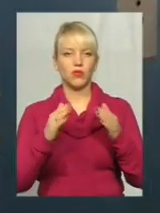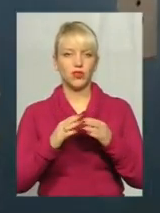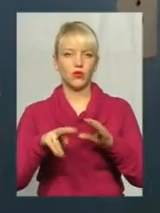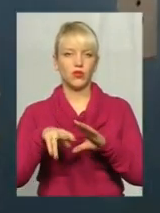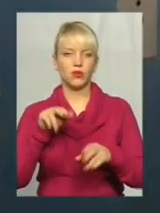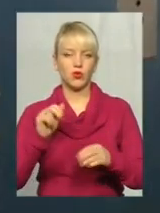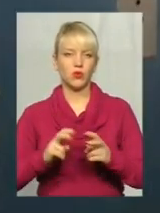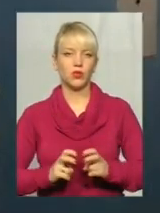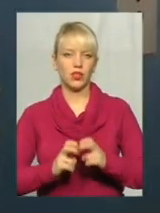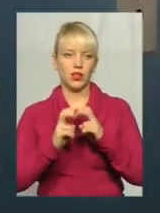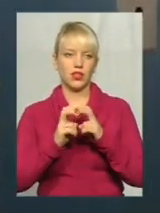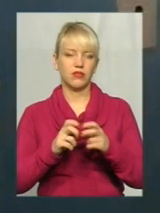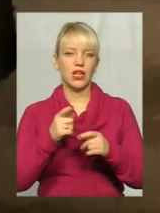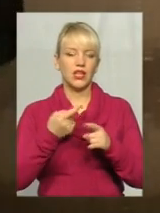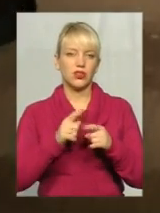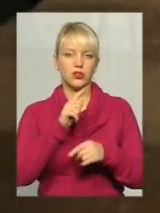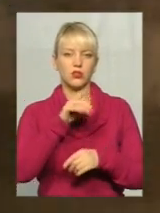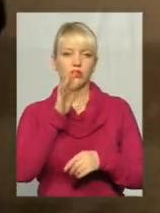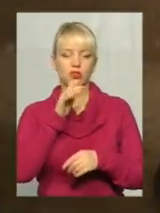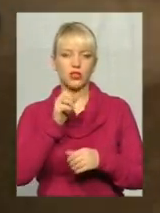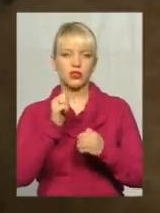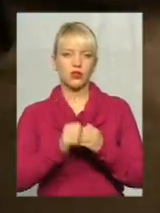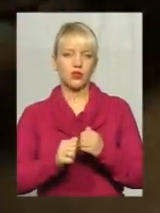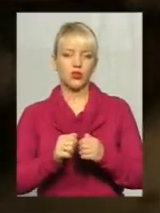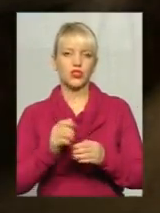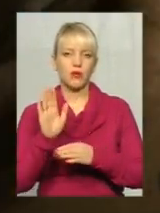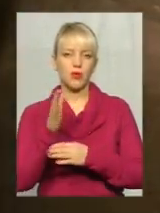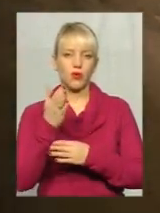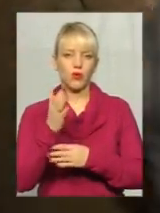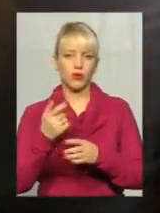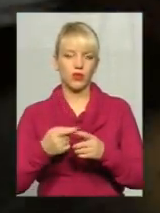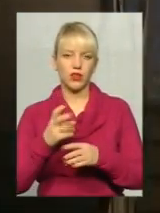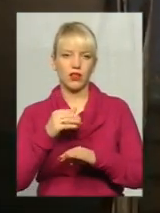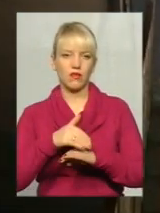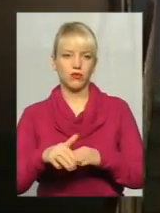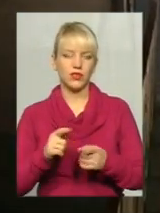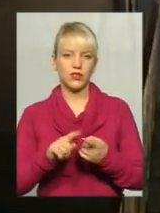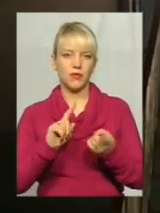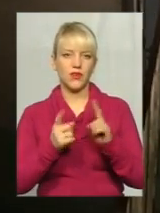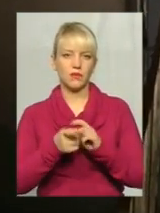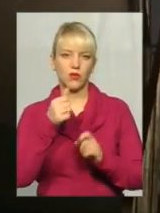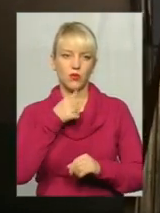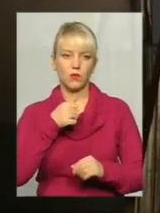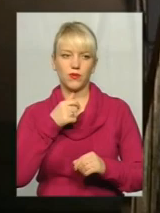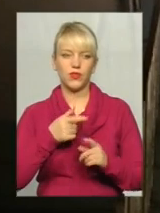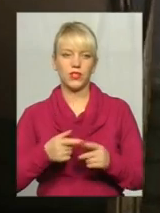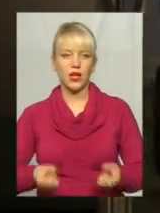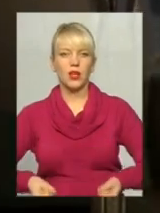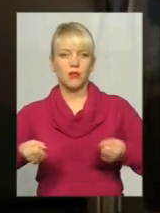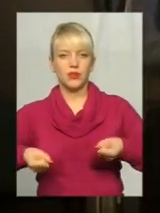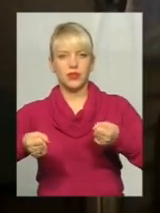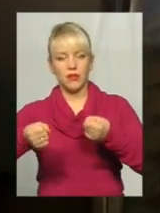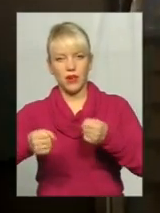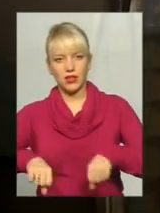ліфт. З того часу кожна прогулянка з дитиною на вулицю для подружжя перетворюється на випробування. Зносити і підіймати дитячий візок їм